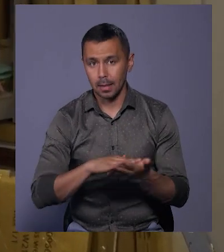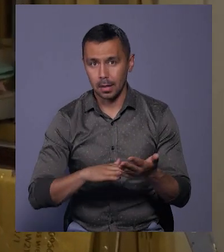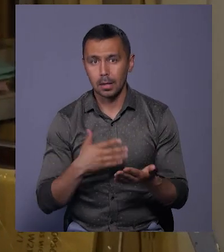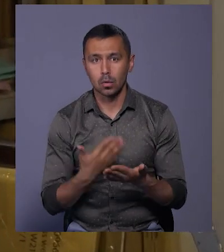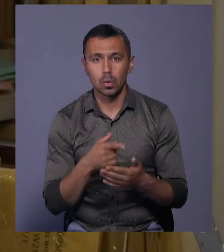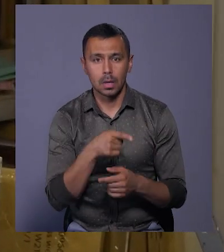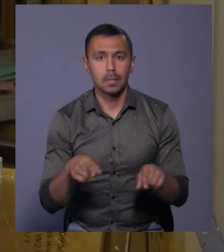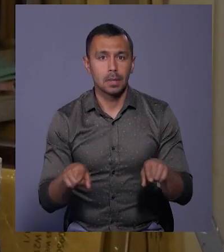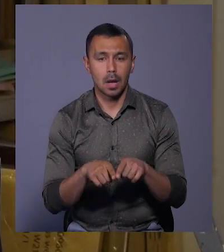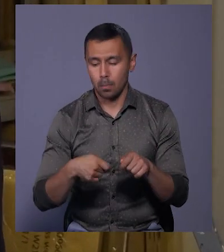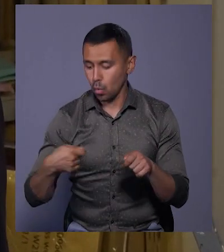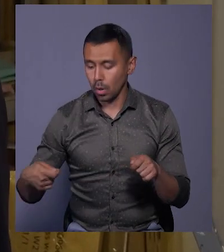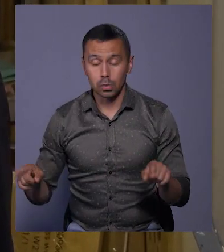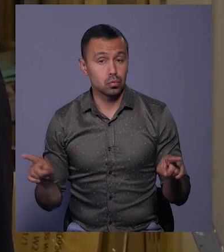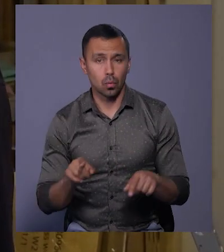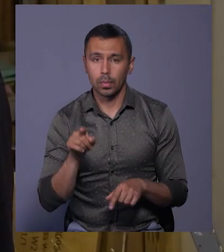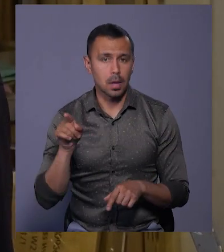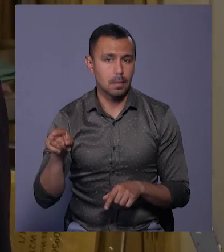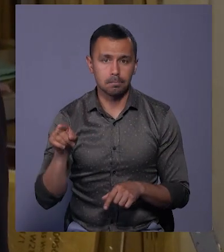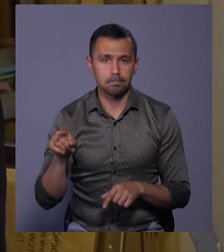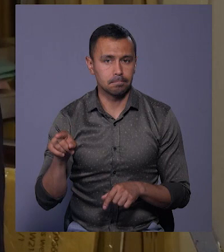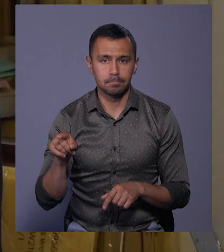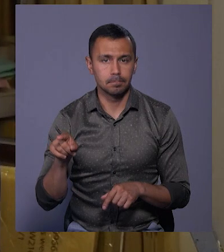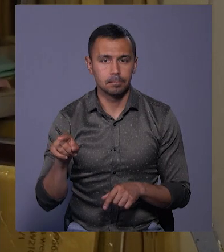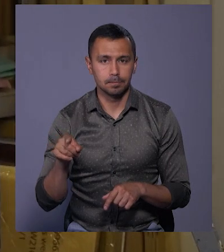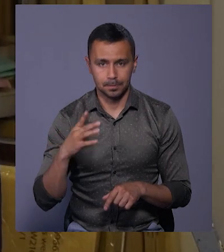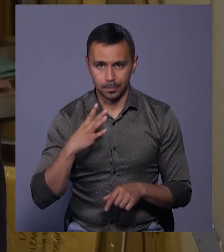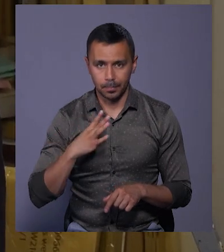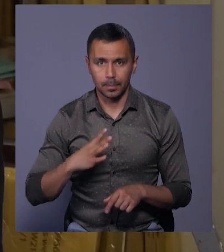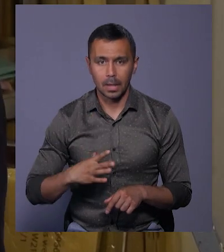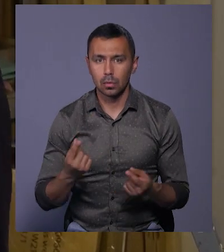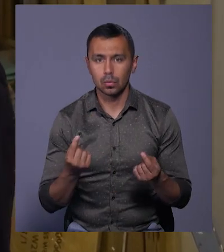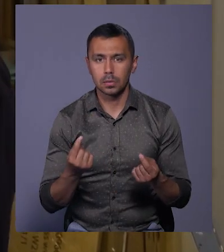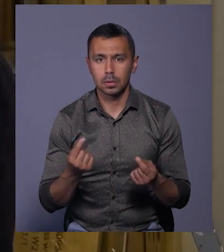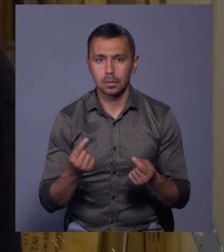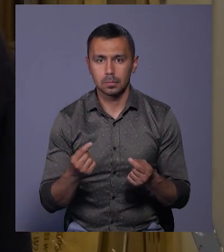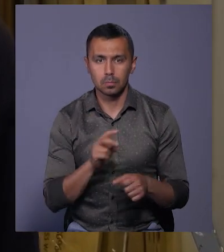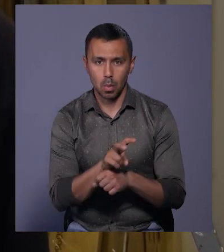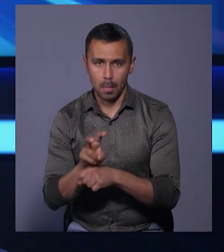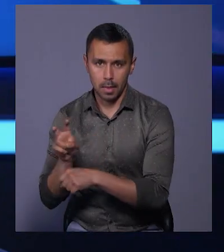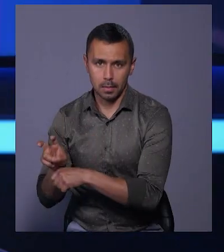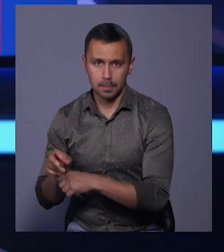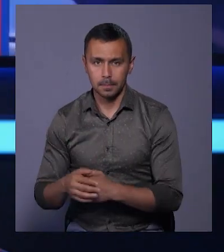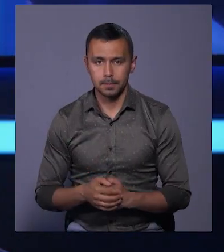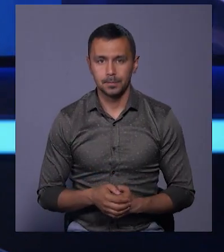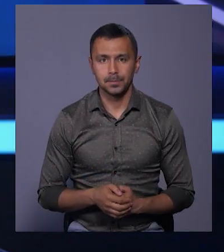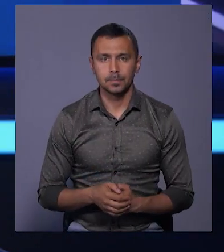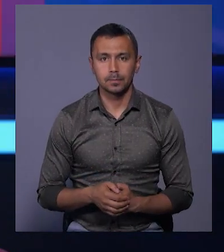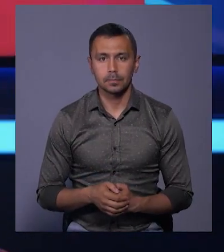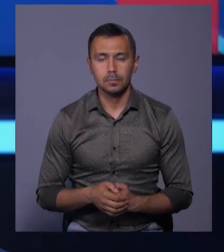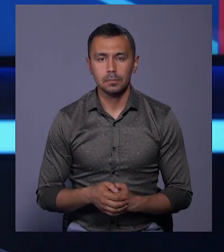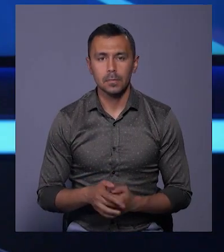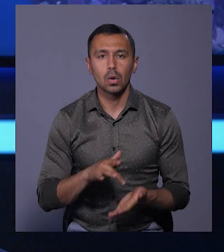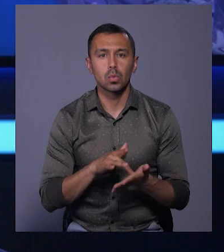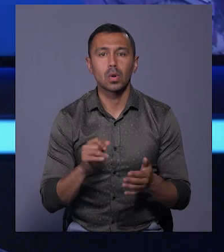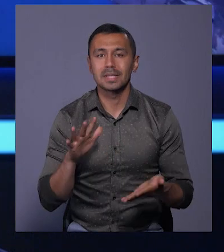Тобто там така бюрократія, що там прийшлось трошки там побігати. Тур